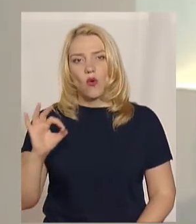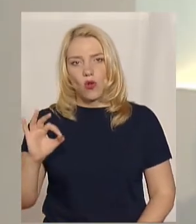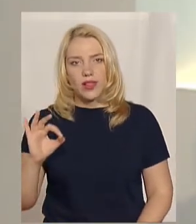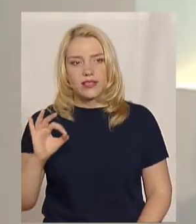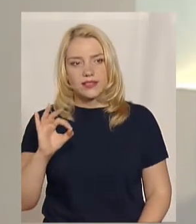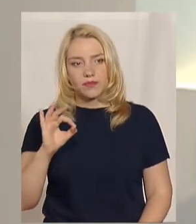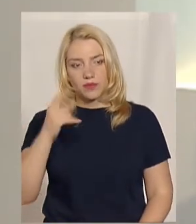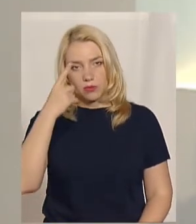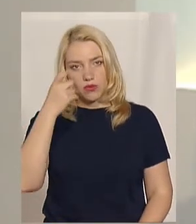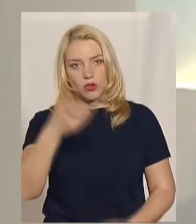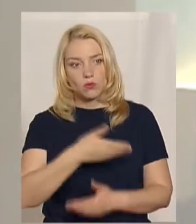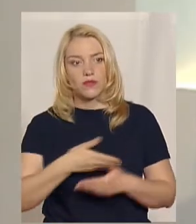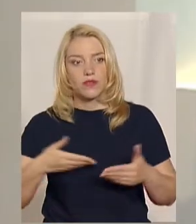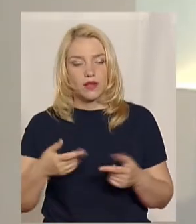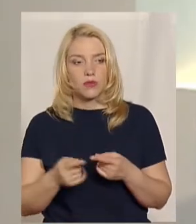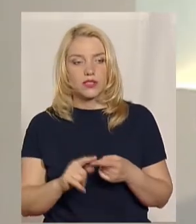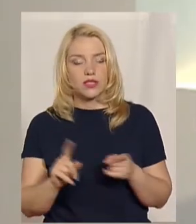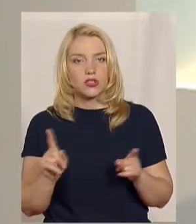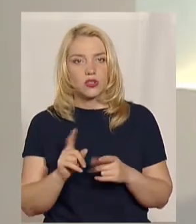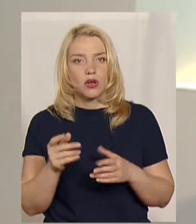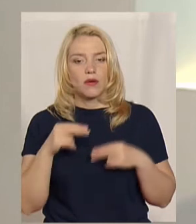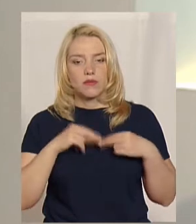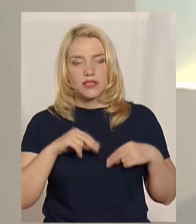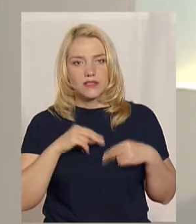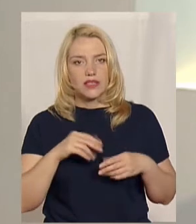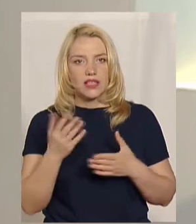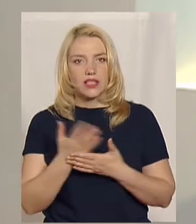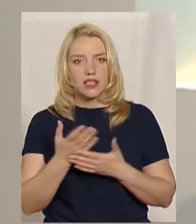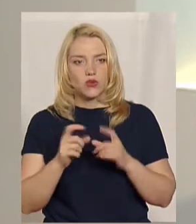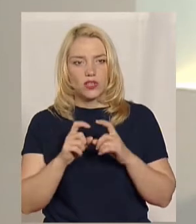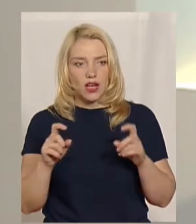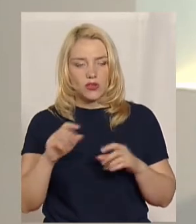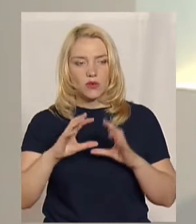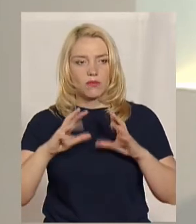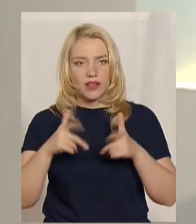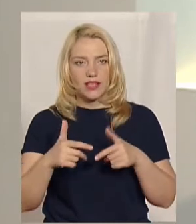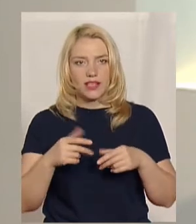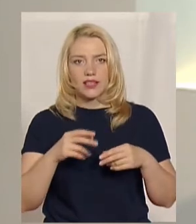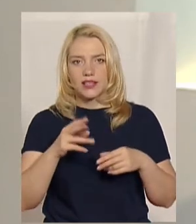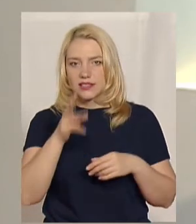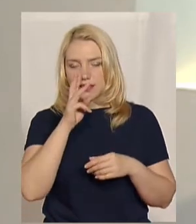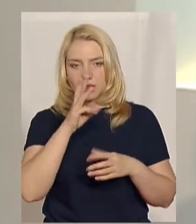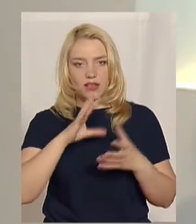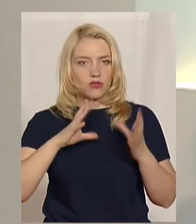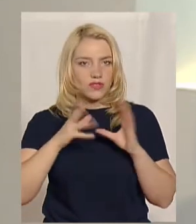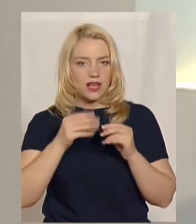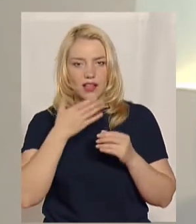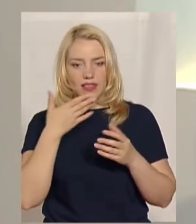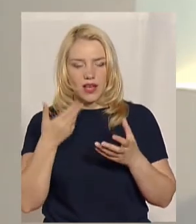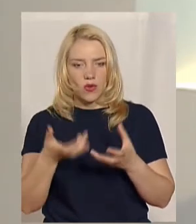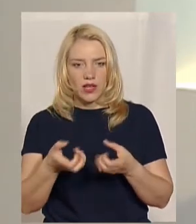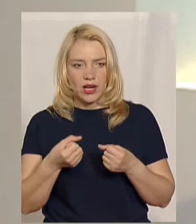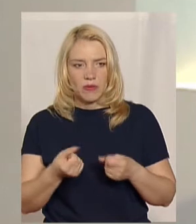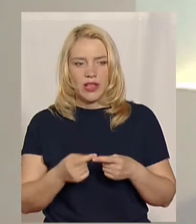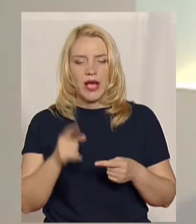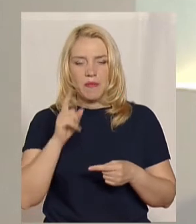що працівники кінотеатру «Планета» заробітну плату не отримували взагалі. Але доки кінотеатр не